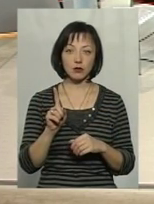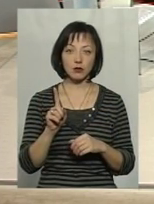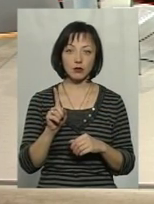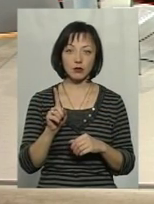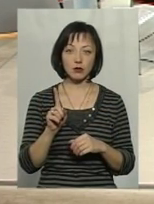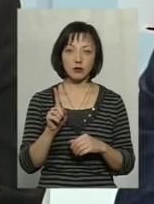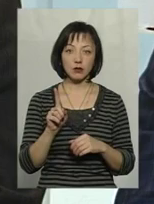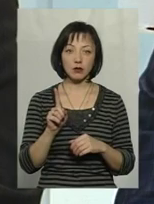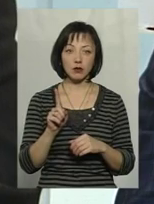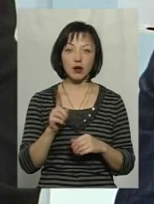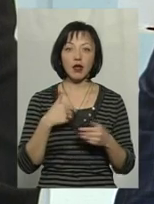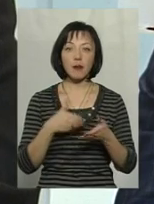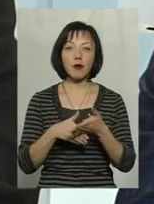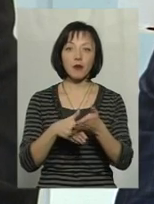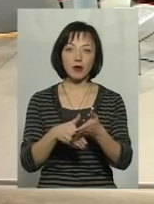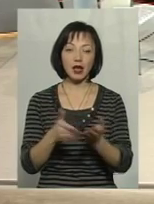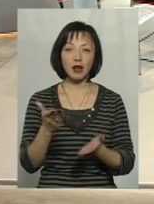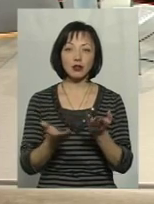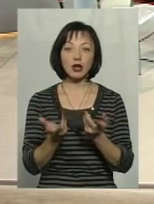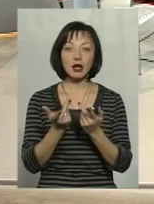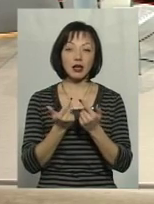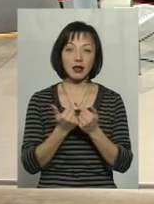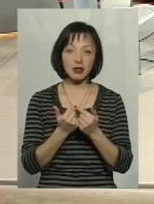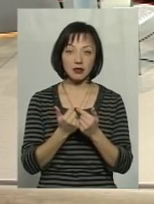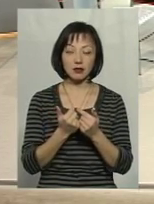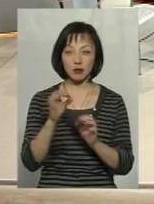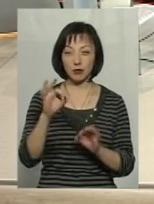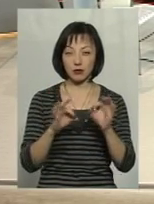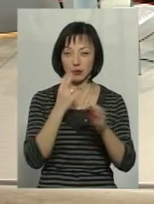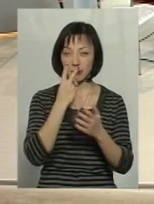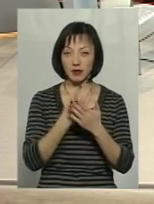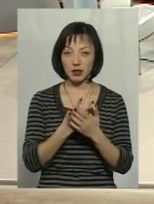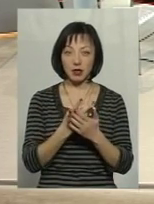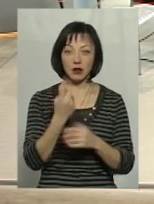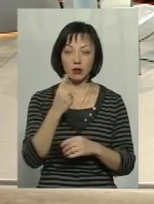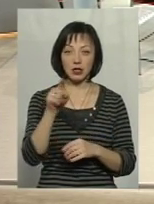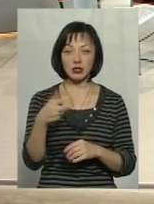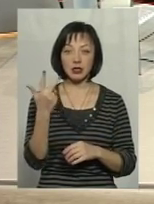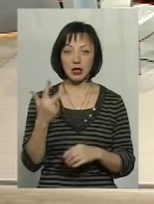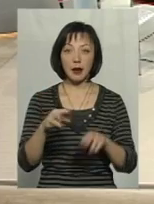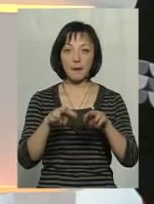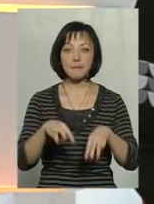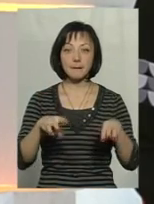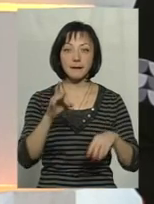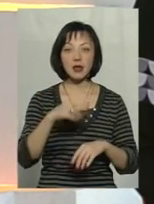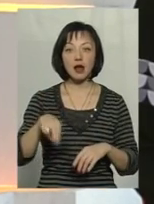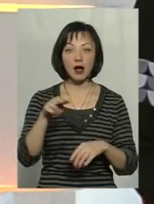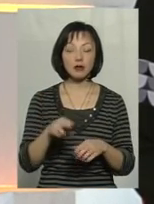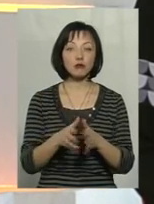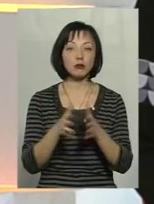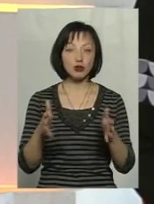Я поможу своєму колегі, якщо в кількісному еквіваленті, то він на 1,3 мільярда гривень більший.